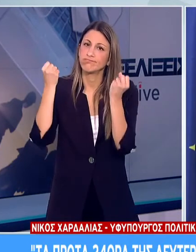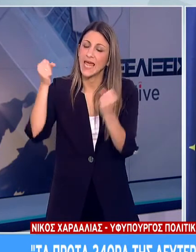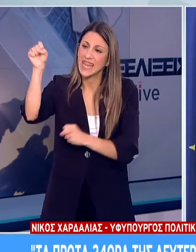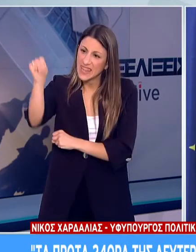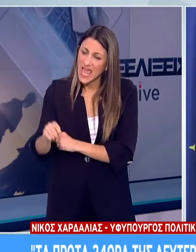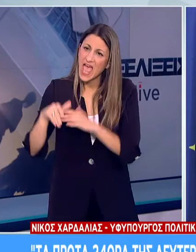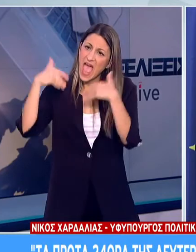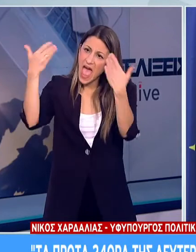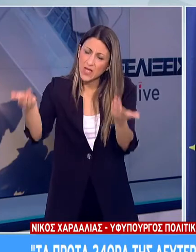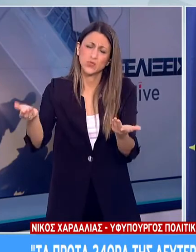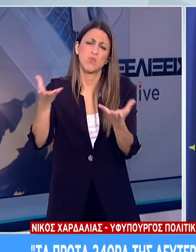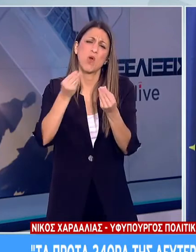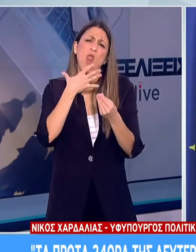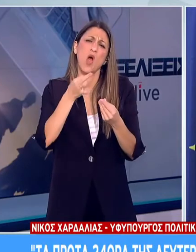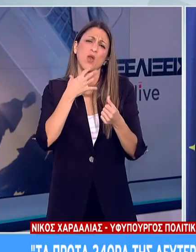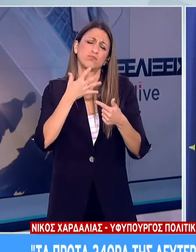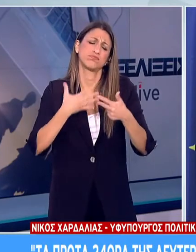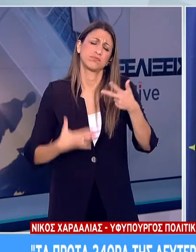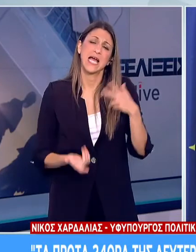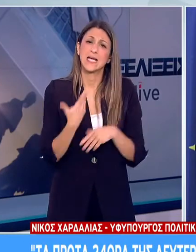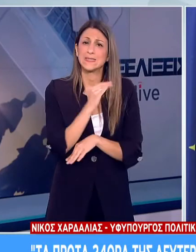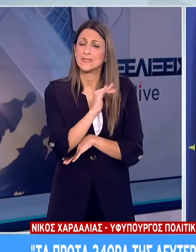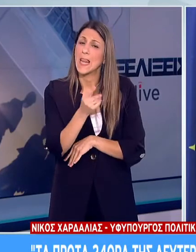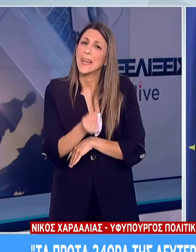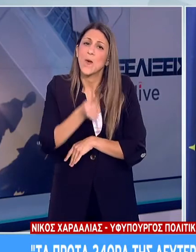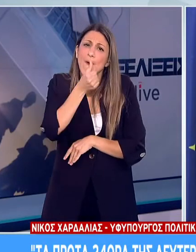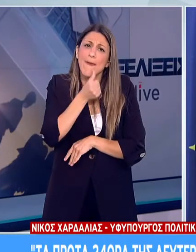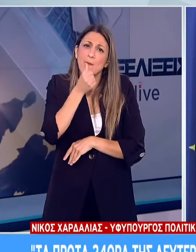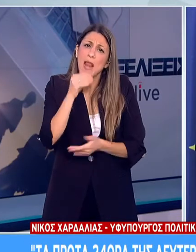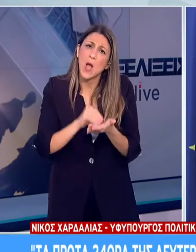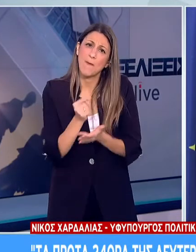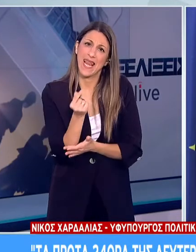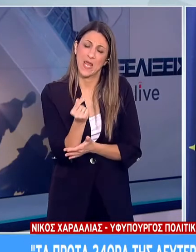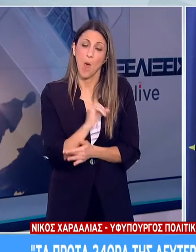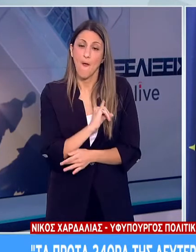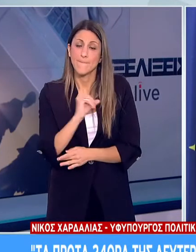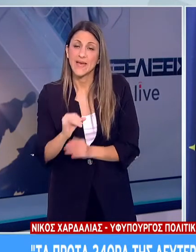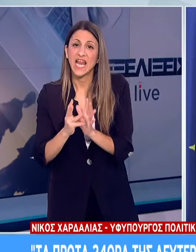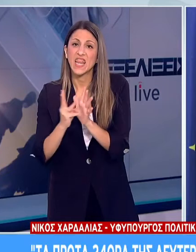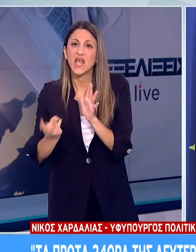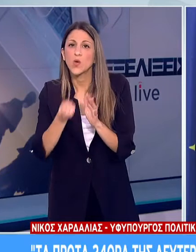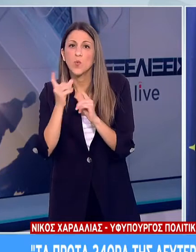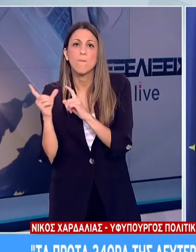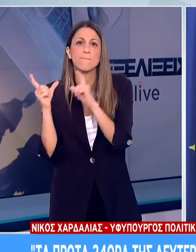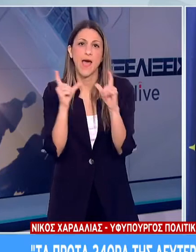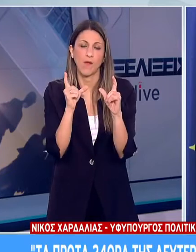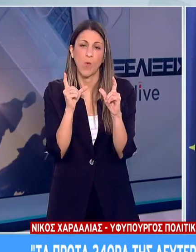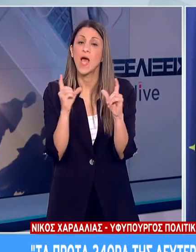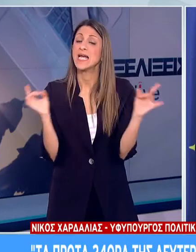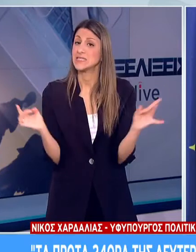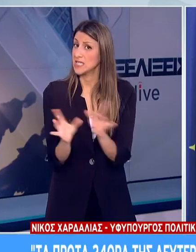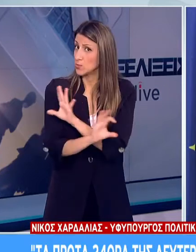κατοικίας για μια πληθώρα λόγων. Τους καλούμε όμως να κάνουν υπομονή μέχρι τις 18 Μαΐου, οπότε κι αν όλα πάνε καλά,